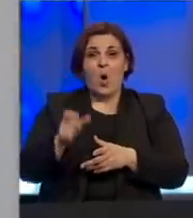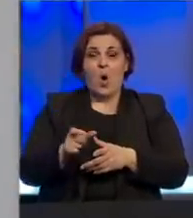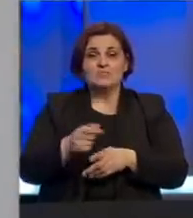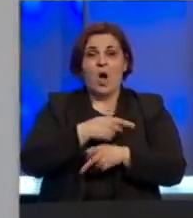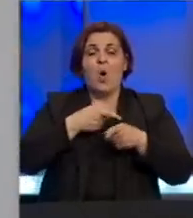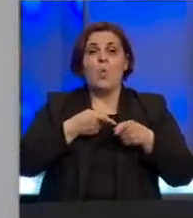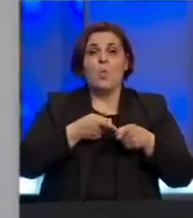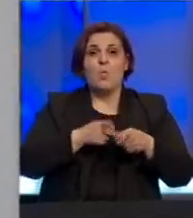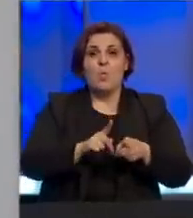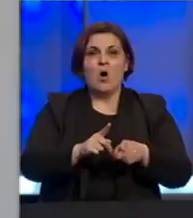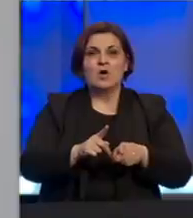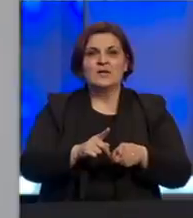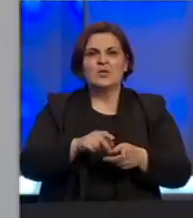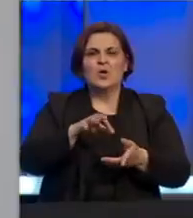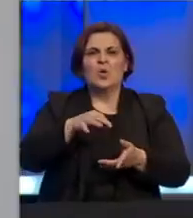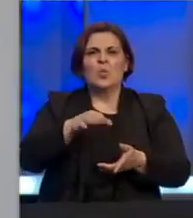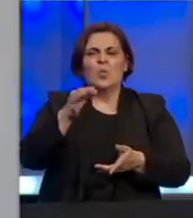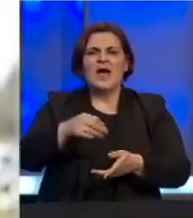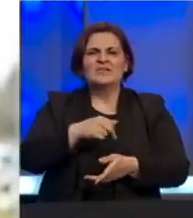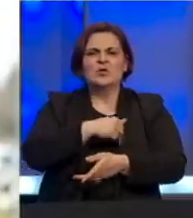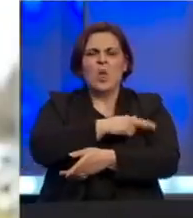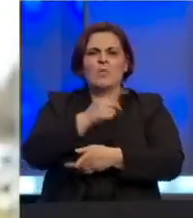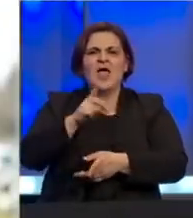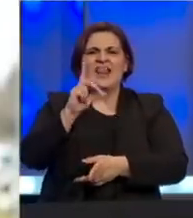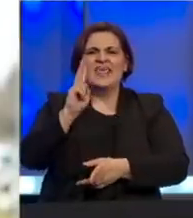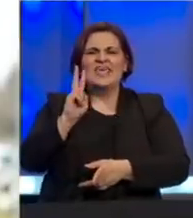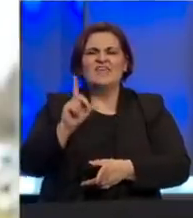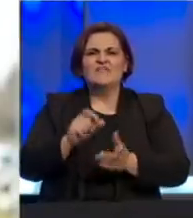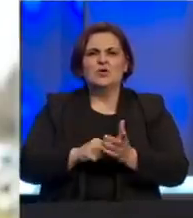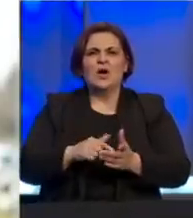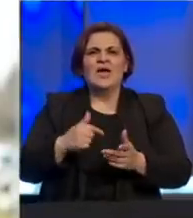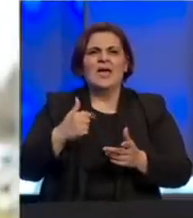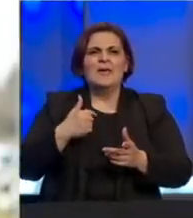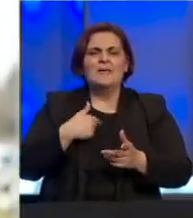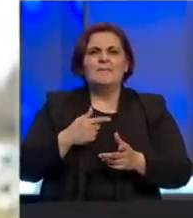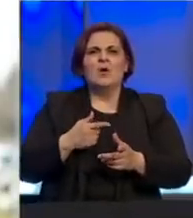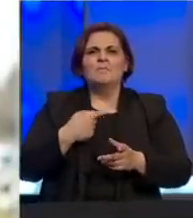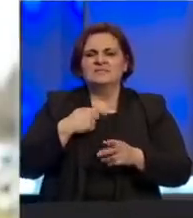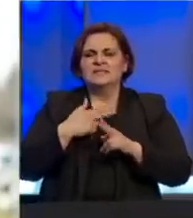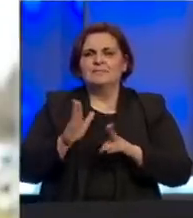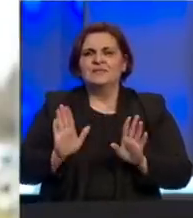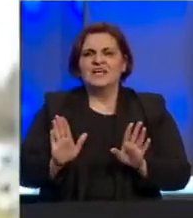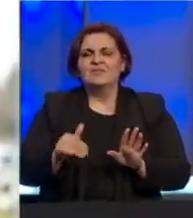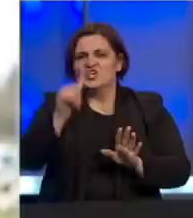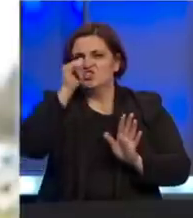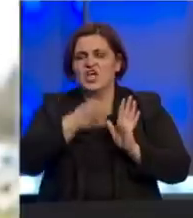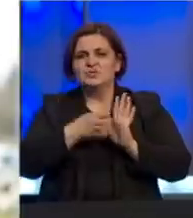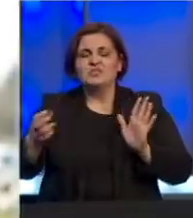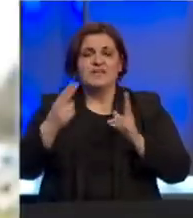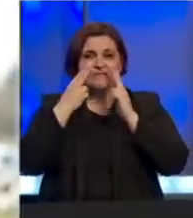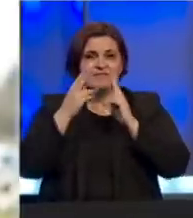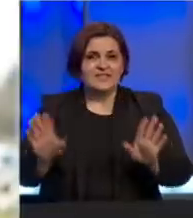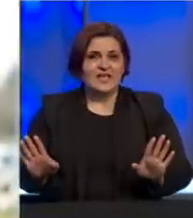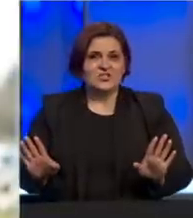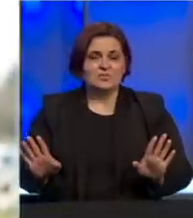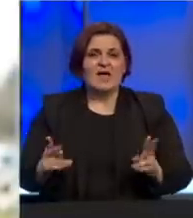hospitalizirana u županijskoj bolnici u Livnu. Mi smo ovdje da imamo srednje teška stanja, rješavamo šta ćemo dalje vidjeti, vidjet ćemo.